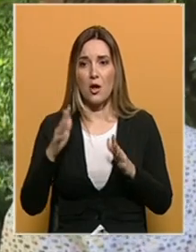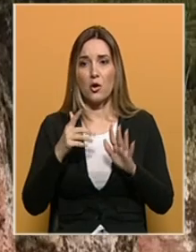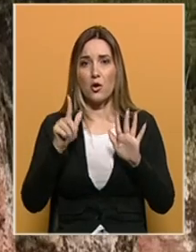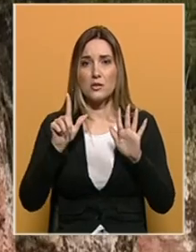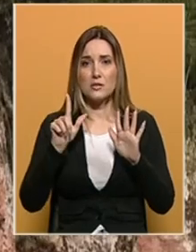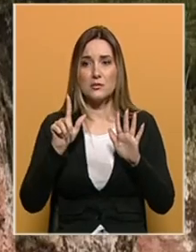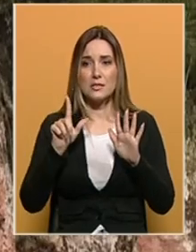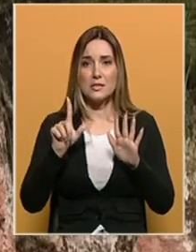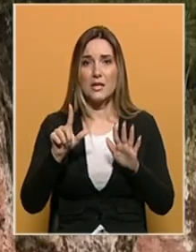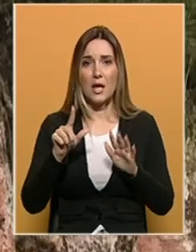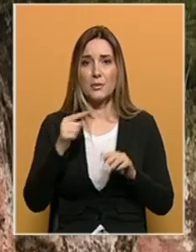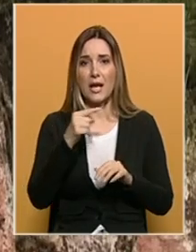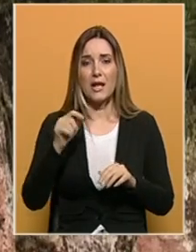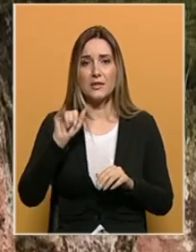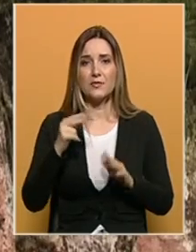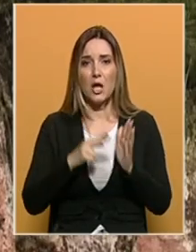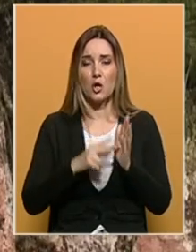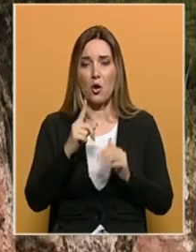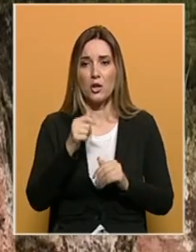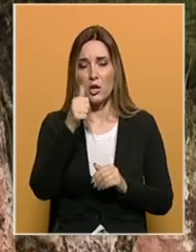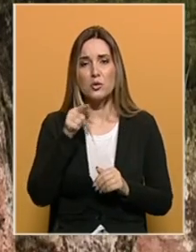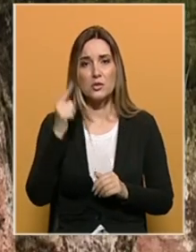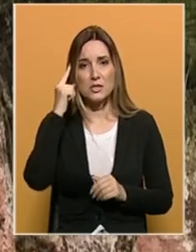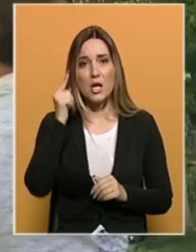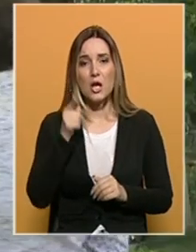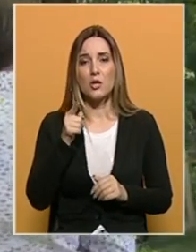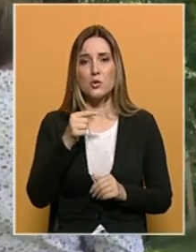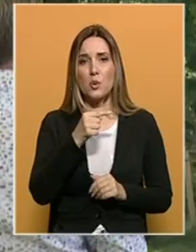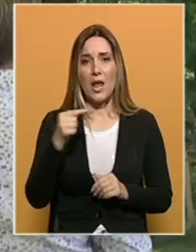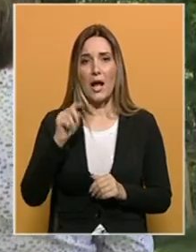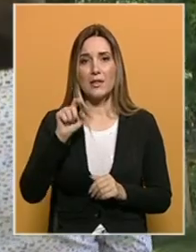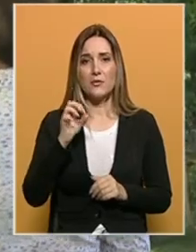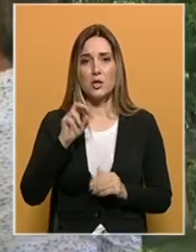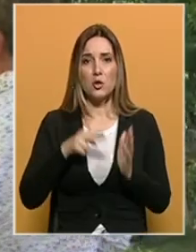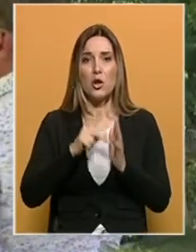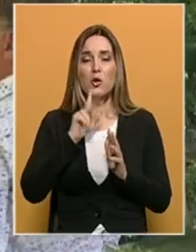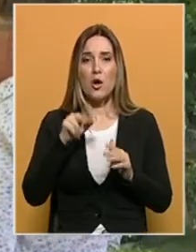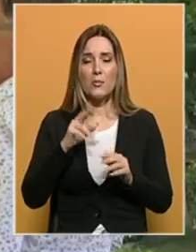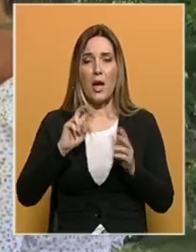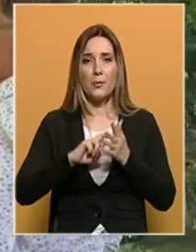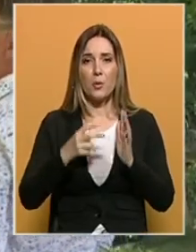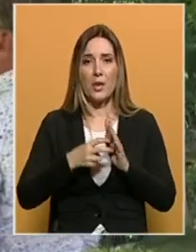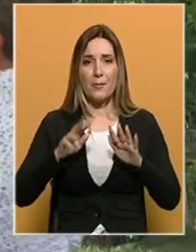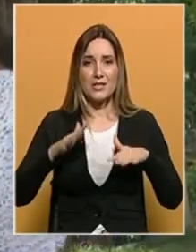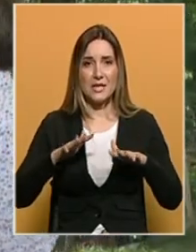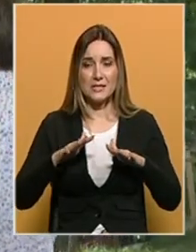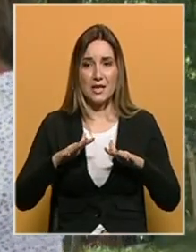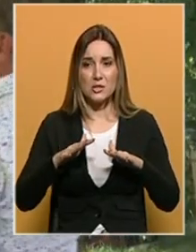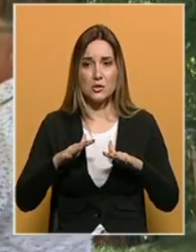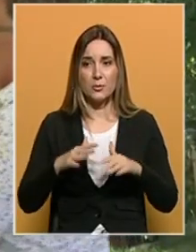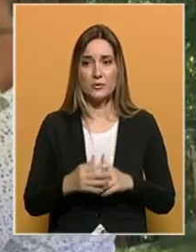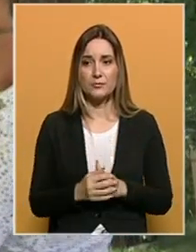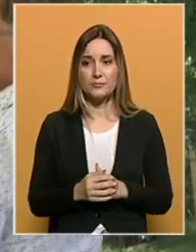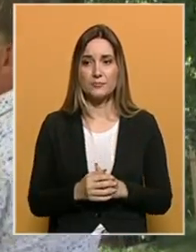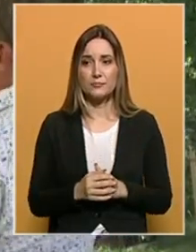negativne ione. Što znači to negativne ione? Pa ovo to su negativne ione koja ima problema sa stresom. Inače se zove ovo kao... A